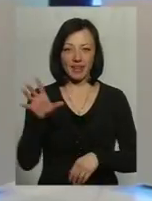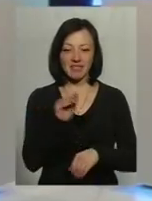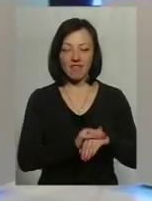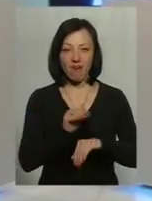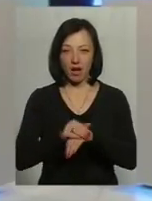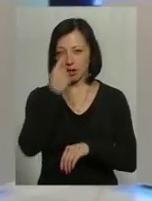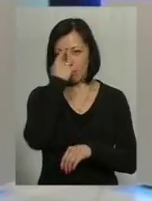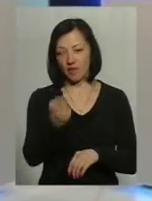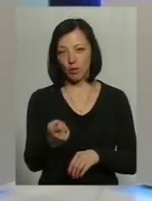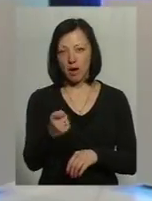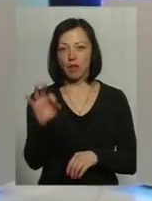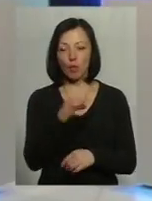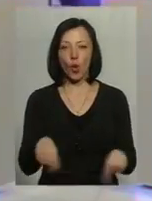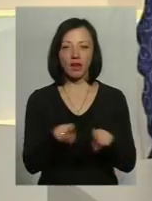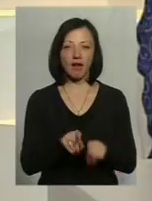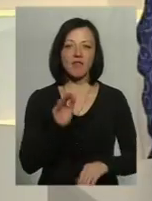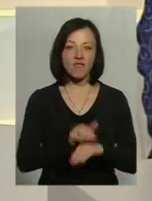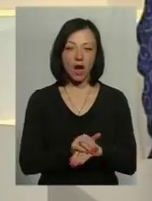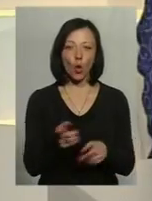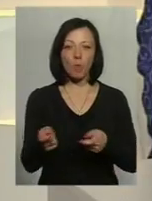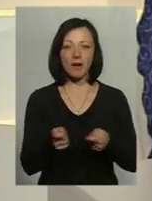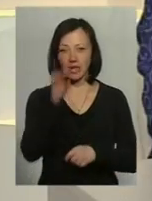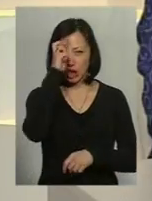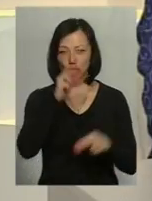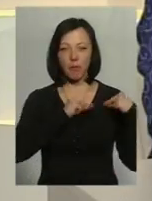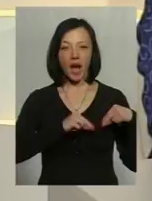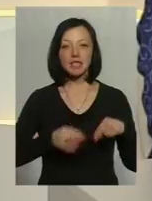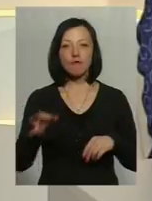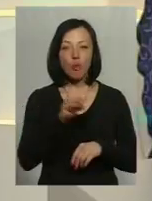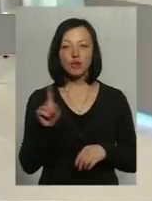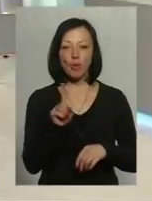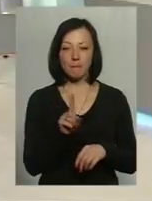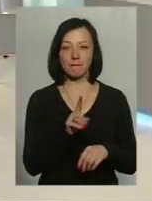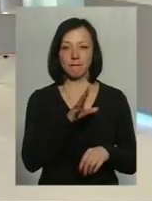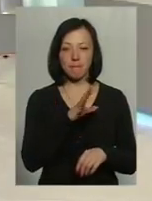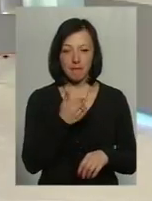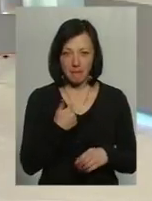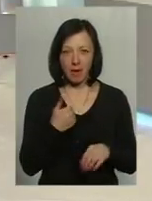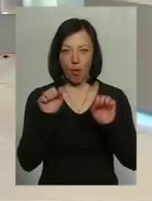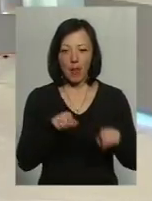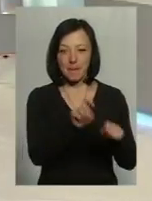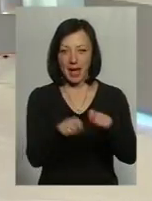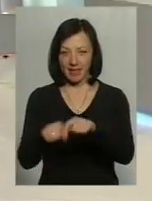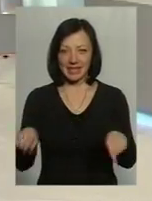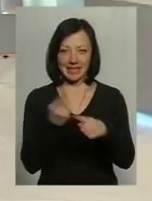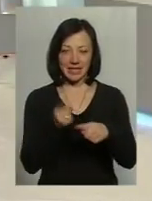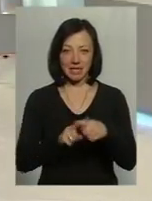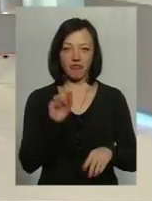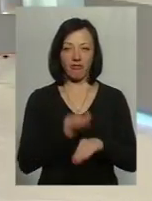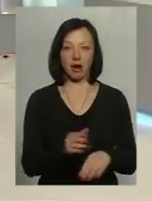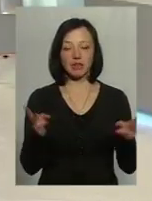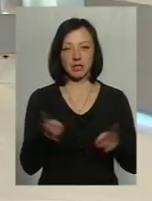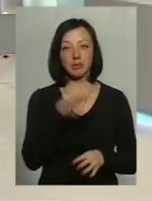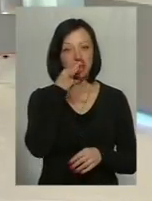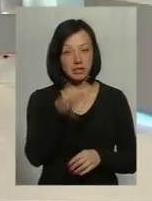факти і повідомляли про такі факти управління держпраці в області з метою перевірки таких фактів. Слід сказати, що